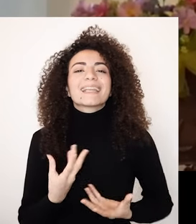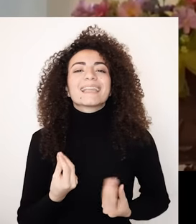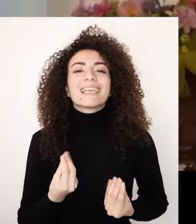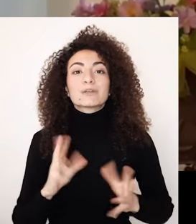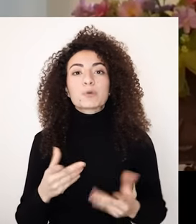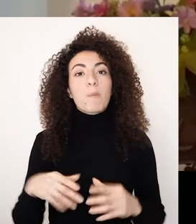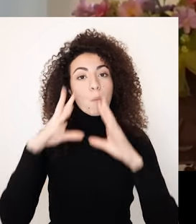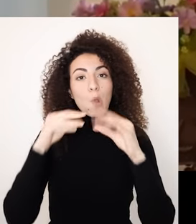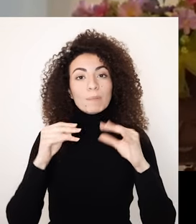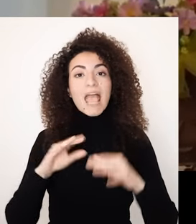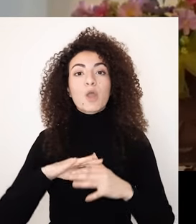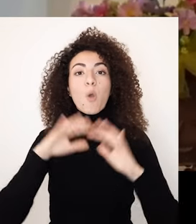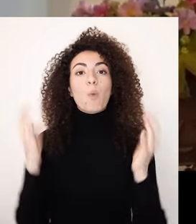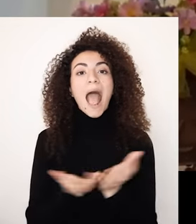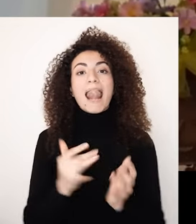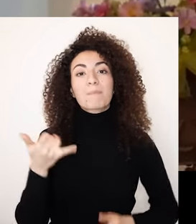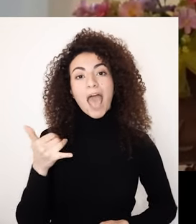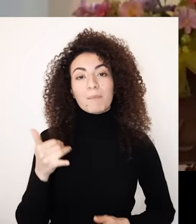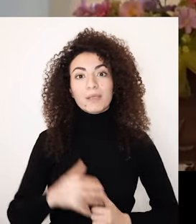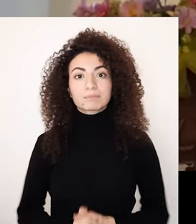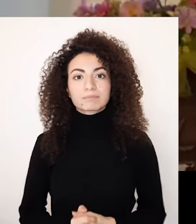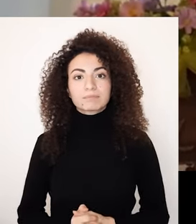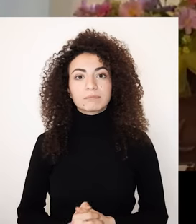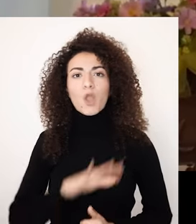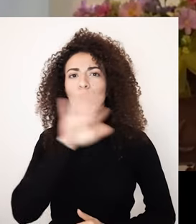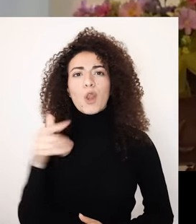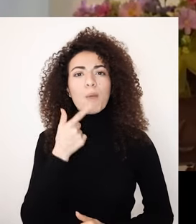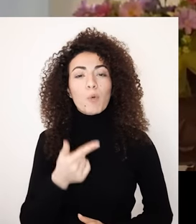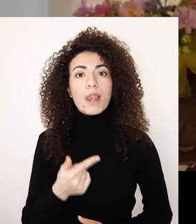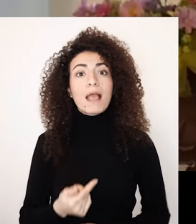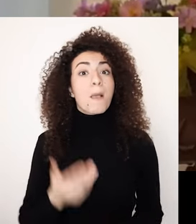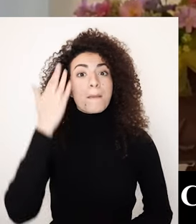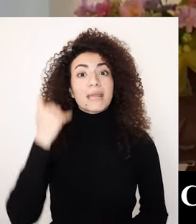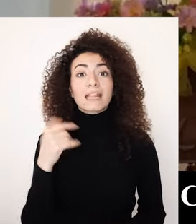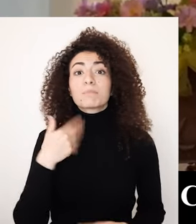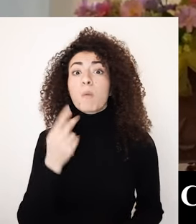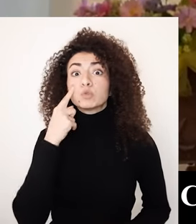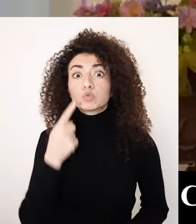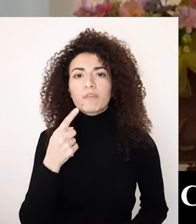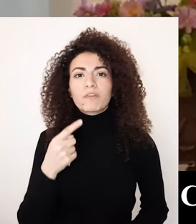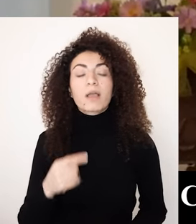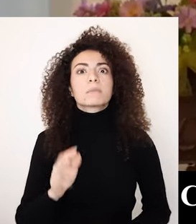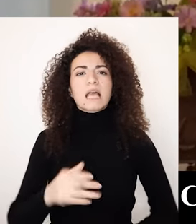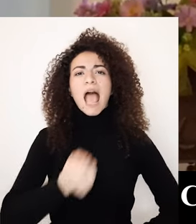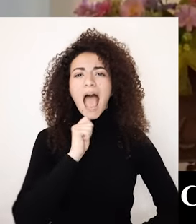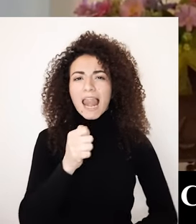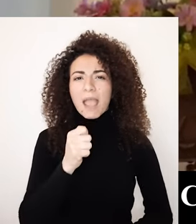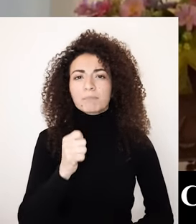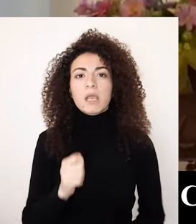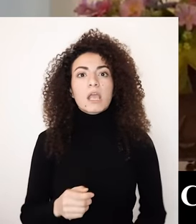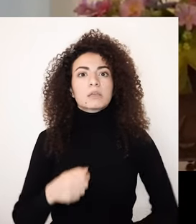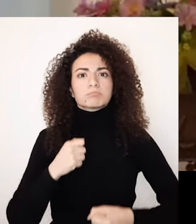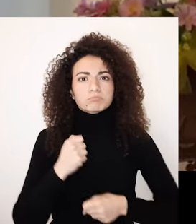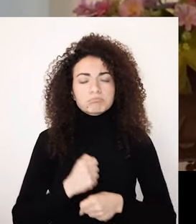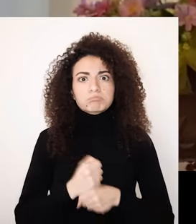وضوه عليه ليقوله قدرت لو صبية ما بتشوف بعيونها قدرت تهوت الأعلام اللي منعرف قدرت